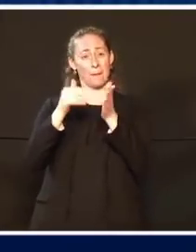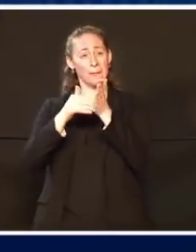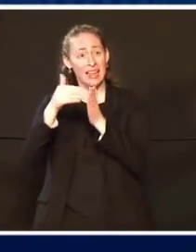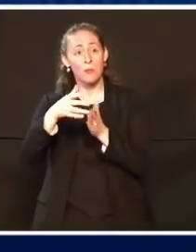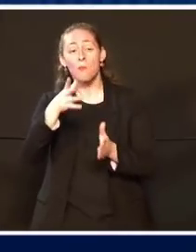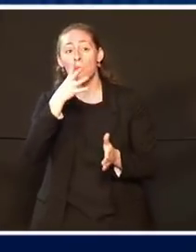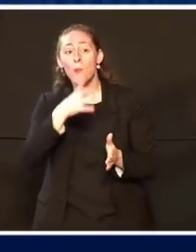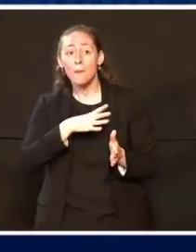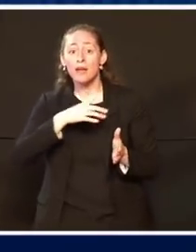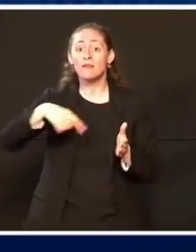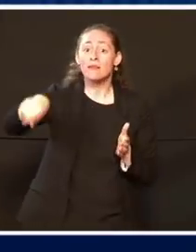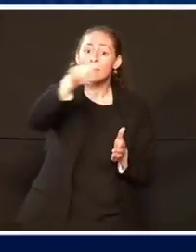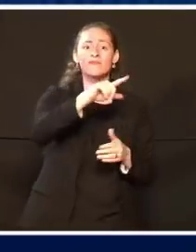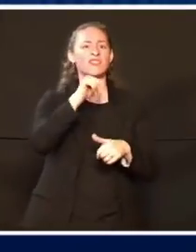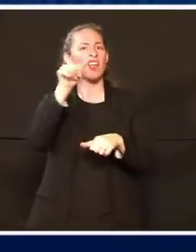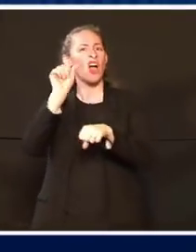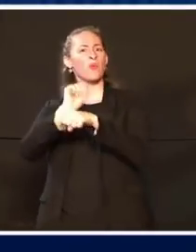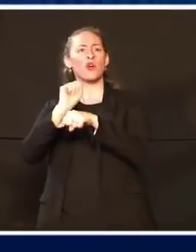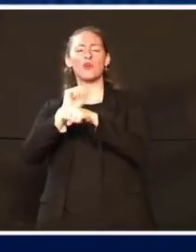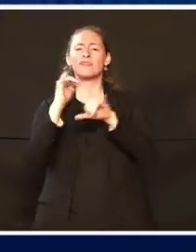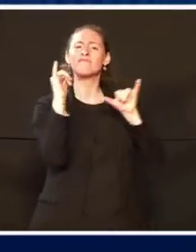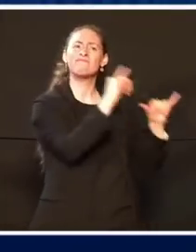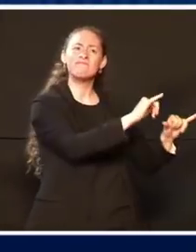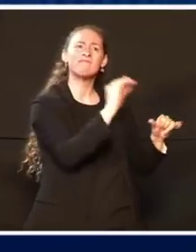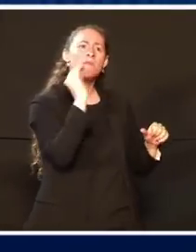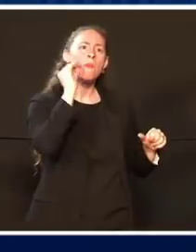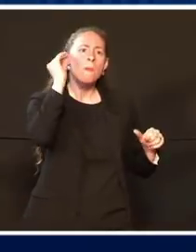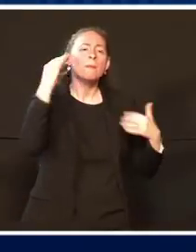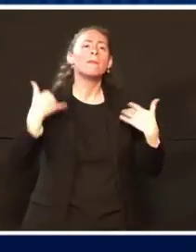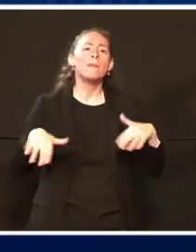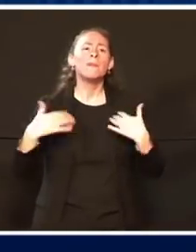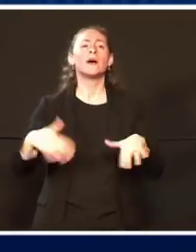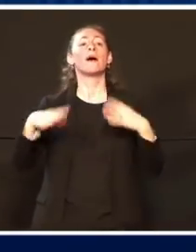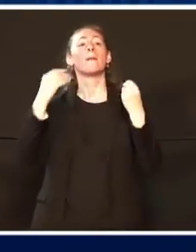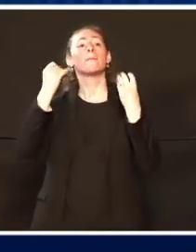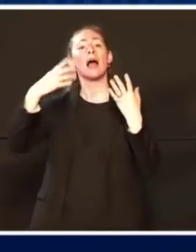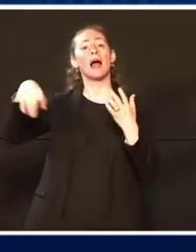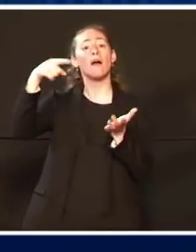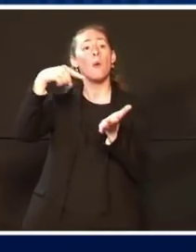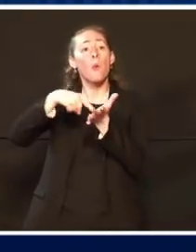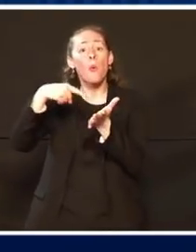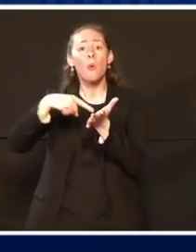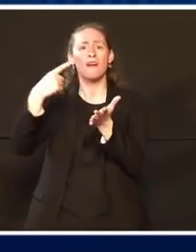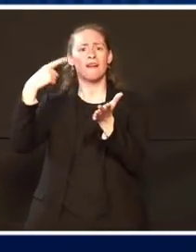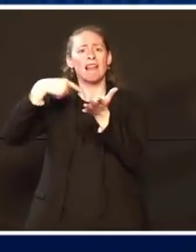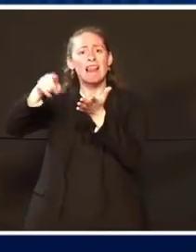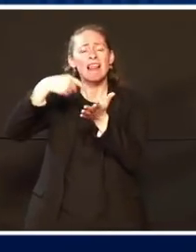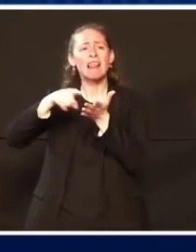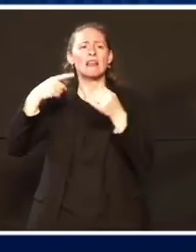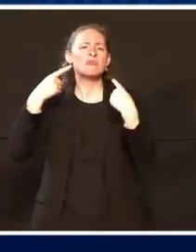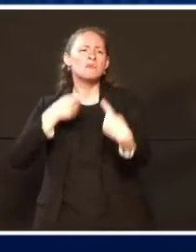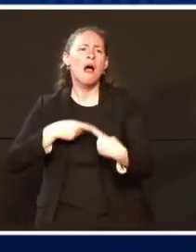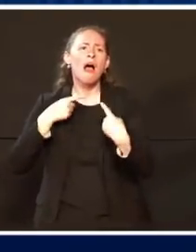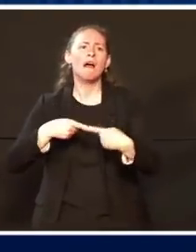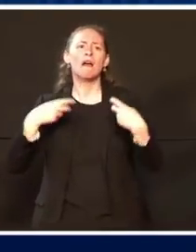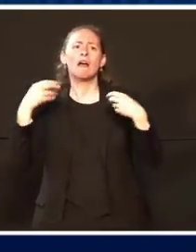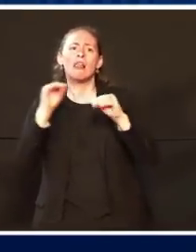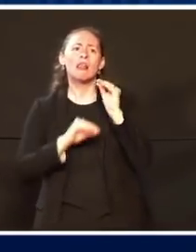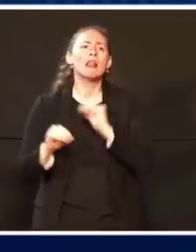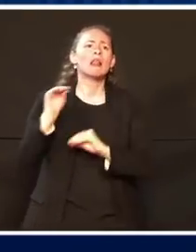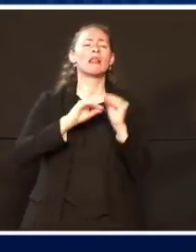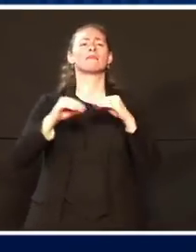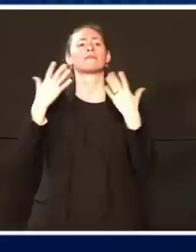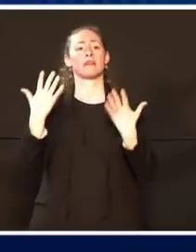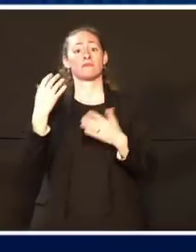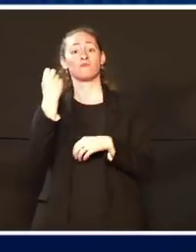sind mit den Mietzahlungen im Rückstand, 24 Millionen Erwachsene, 12 Millionen Kinder. Stellen Sie